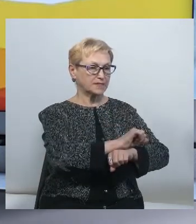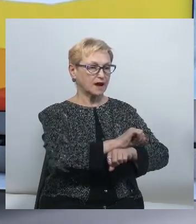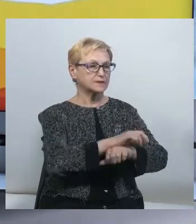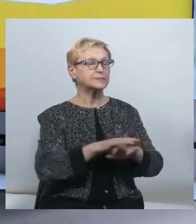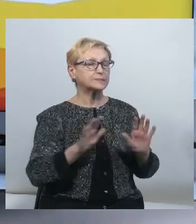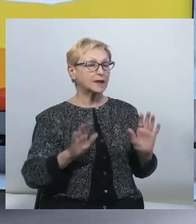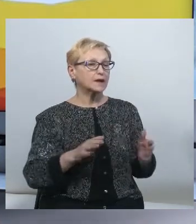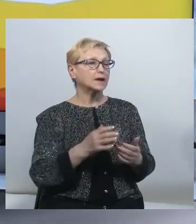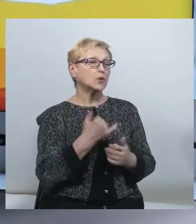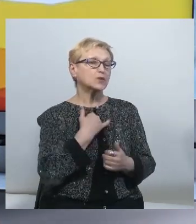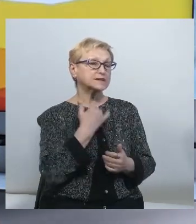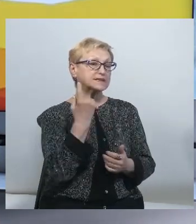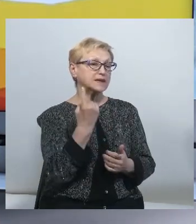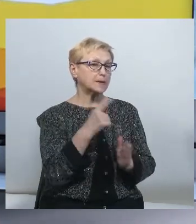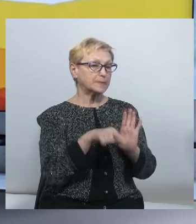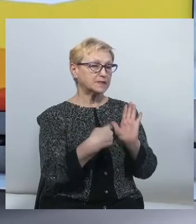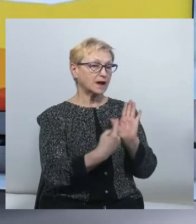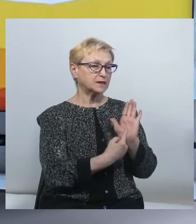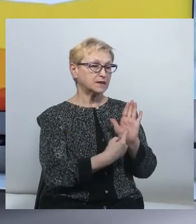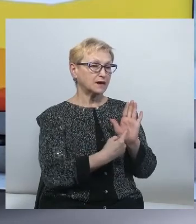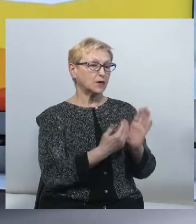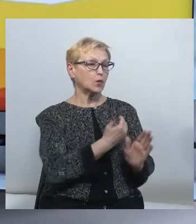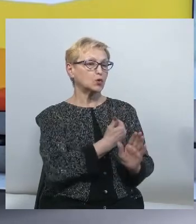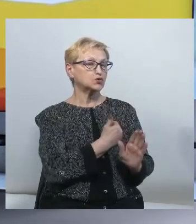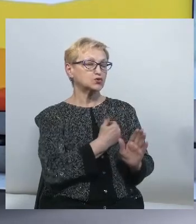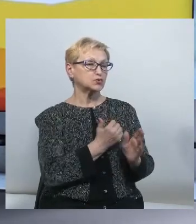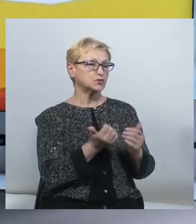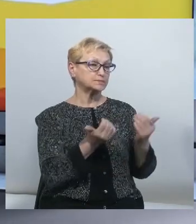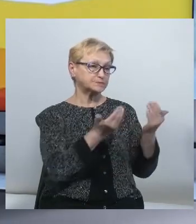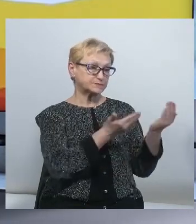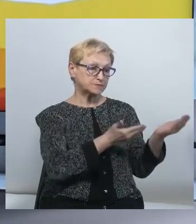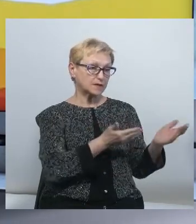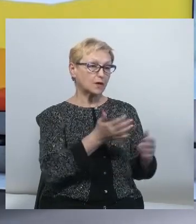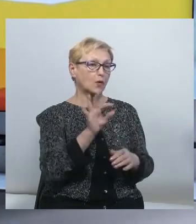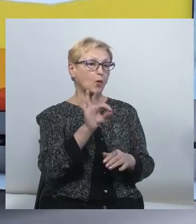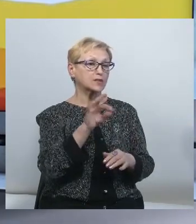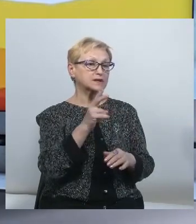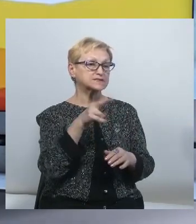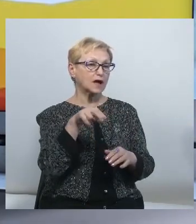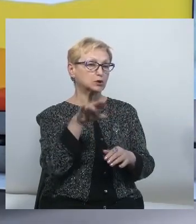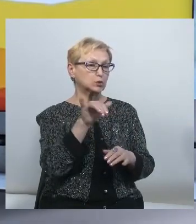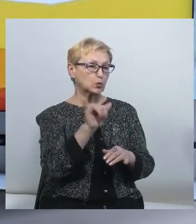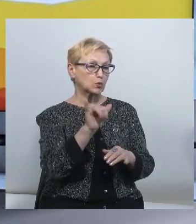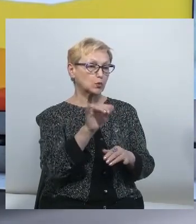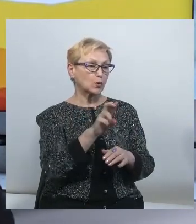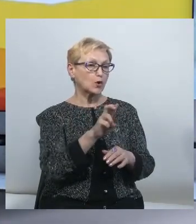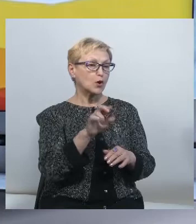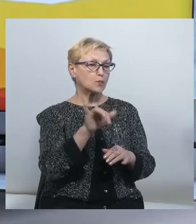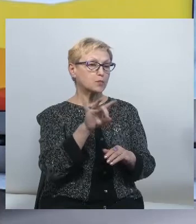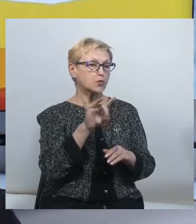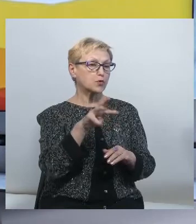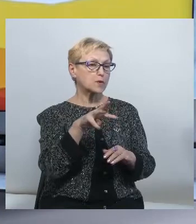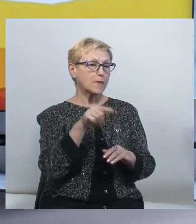загальне, однак я би хотіла його адресувати пану Олександру Бурмагіну і додати до нього ще, власне, своє запитання,